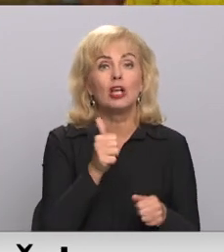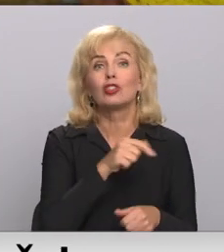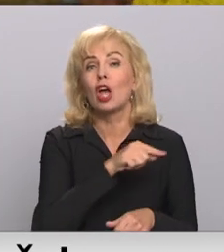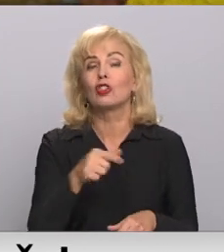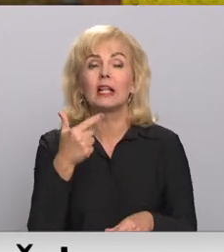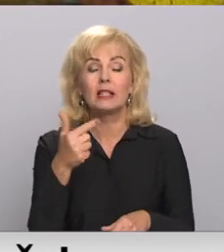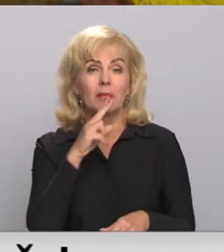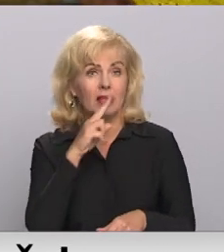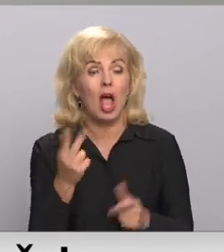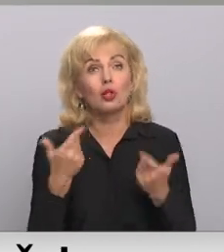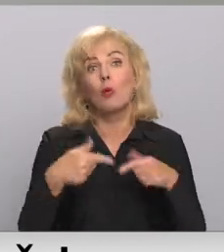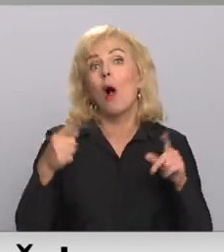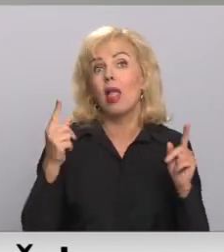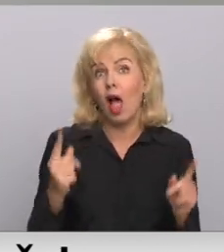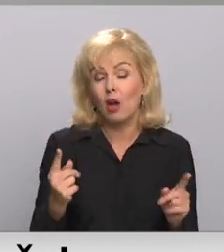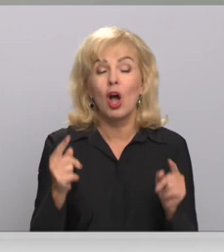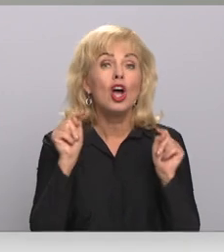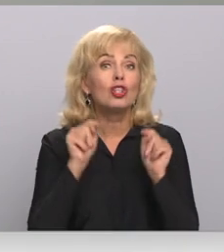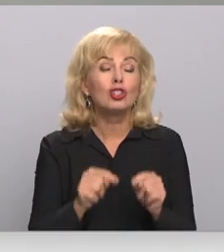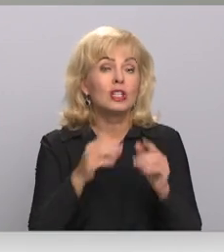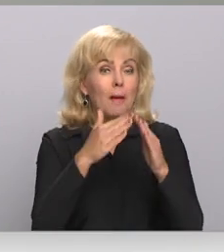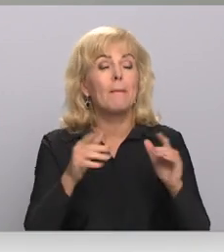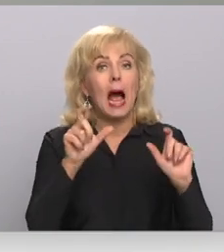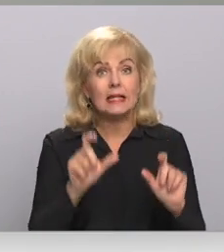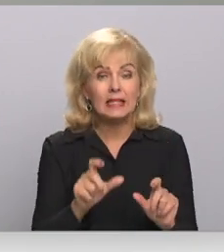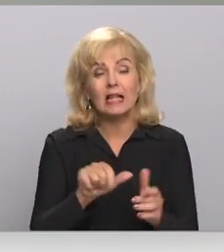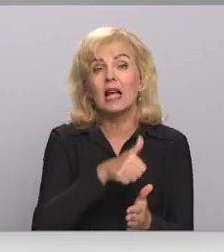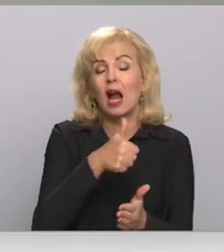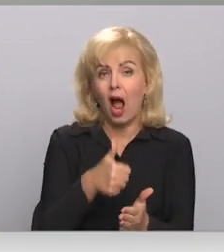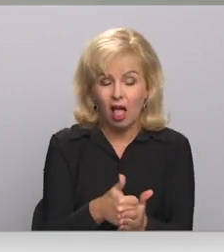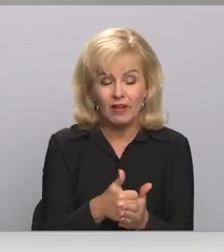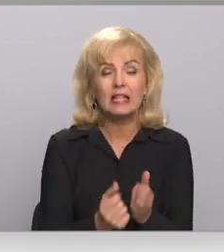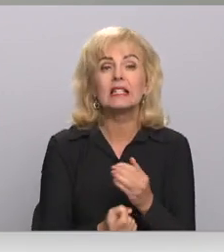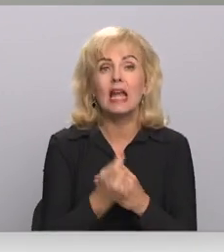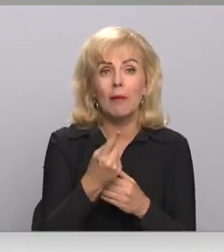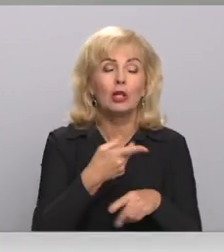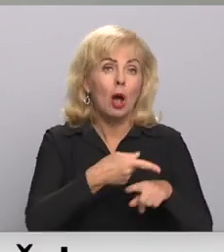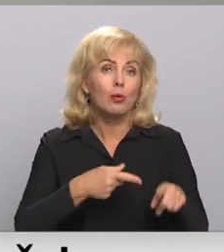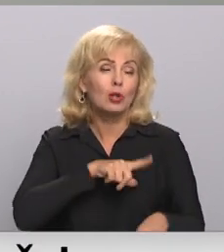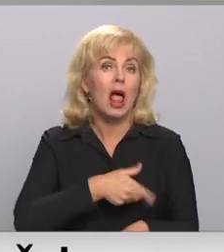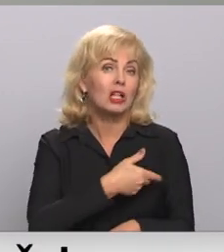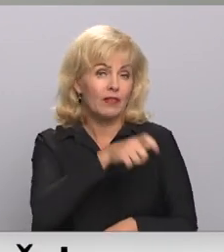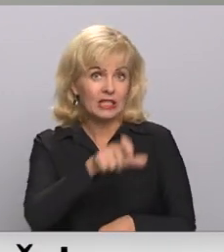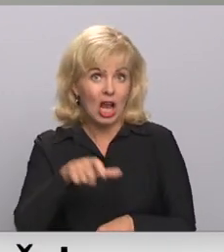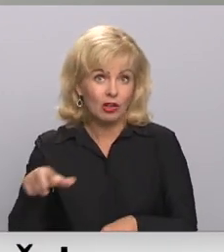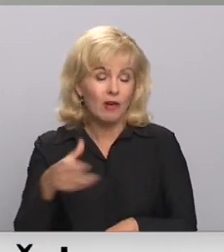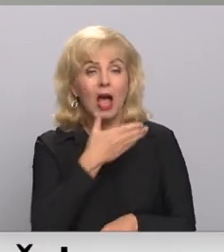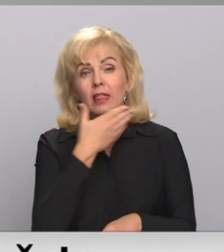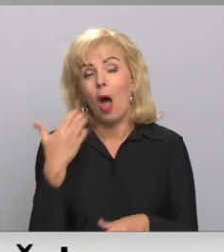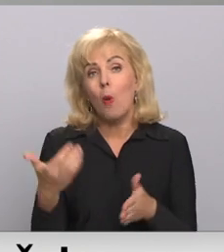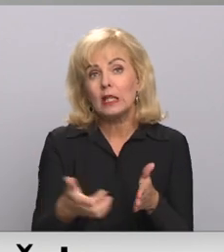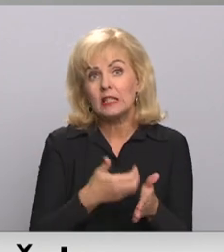nedēļu laikā. Jā, šīs mājasētas galvenais iemesls ir tas, ka gandrīz pusi Latvijas iedzīvotāji vēl nav